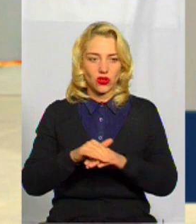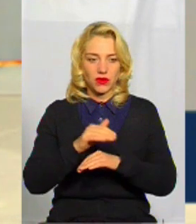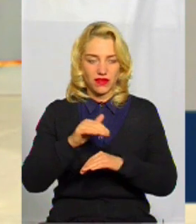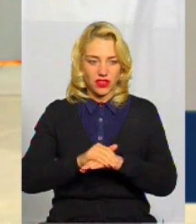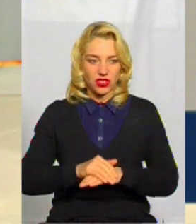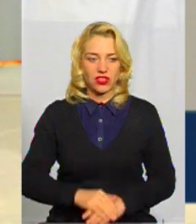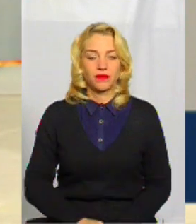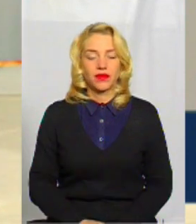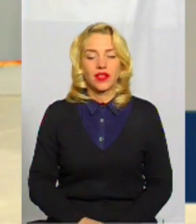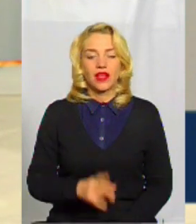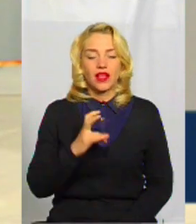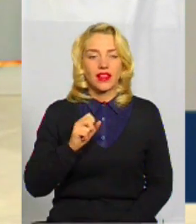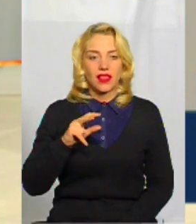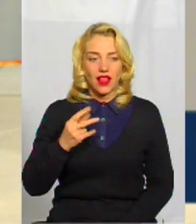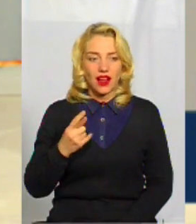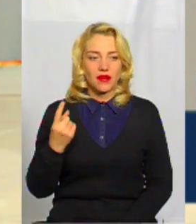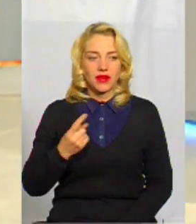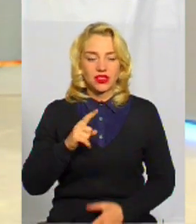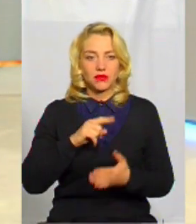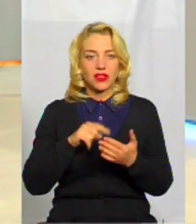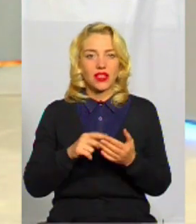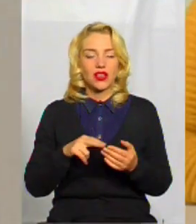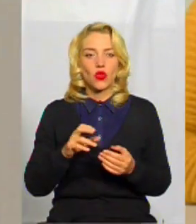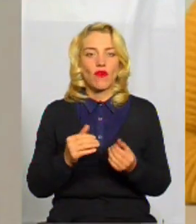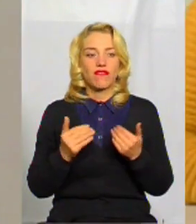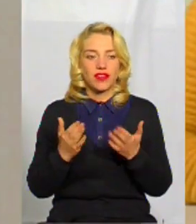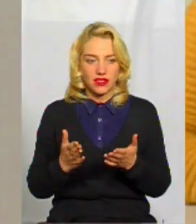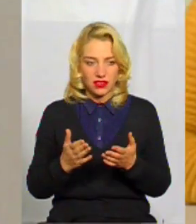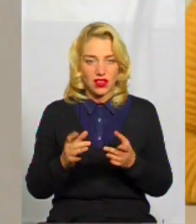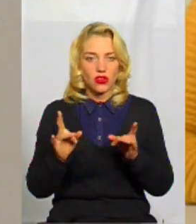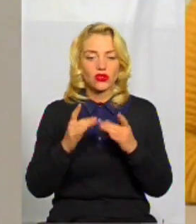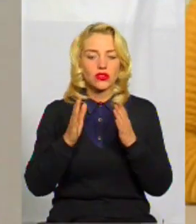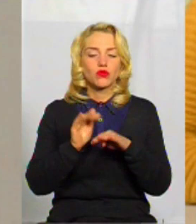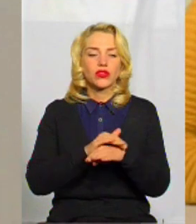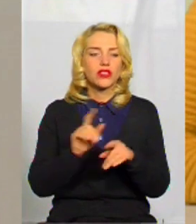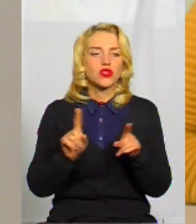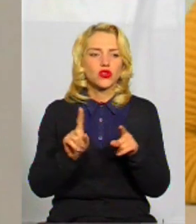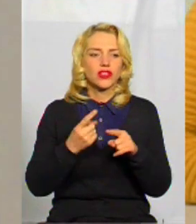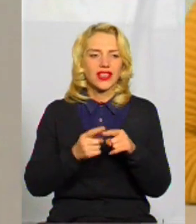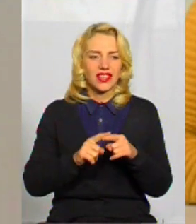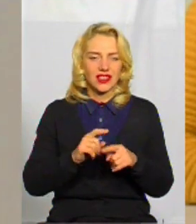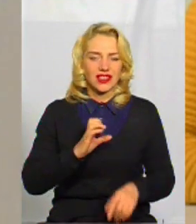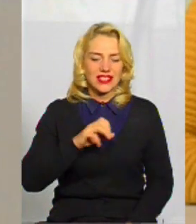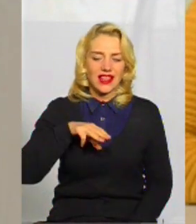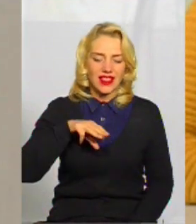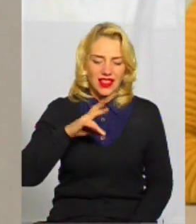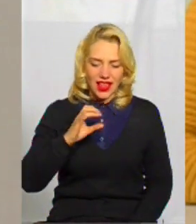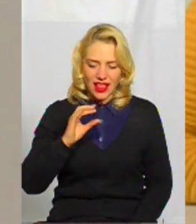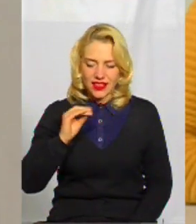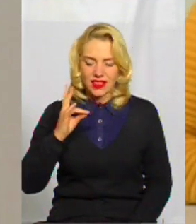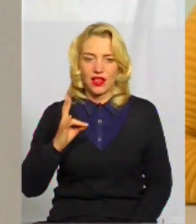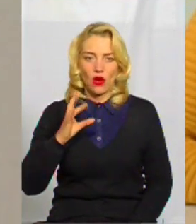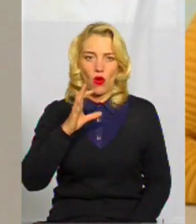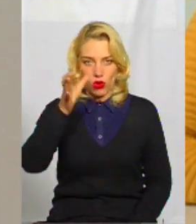Пані Наталії, з першого питання до вас. Можете доступно розказати, пояснити, що ж таке стем-освіта, стем